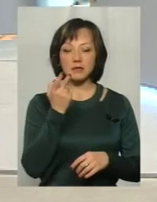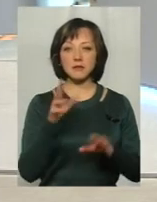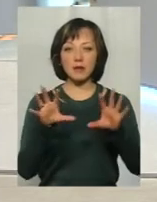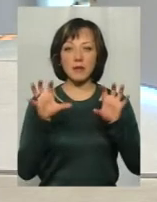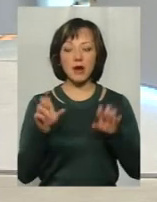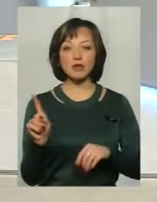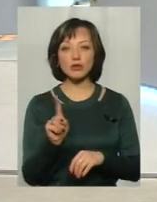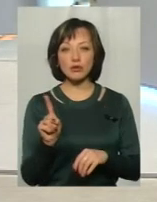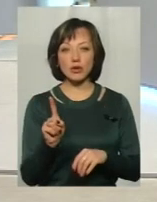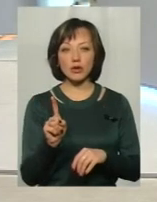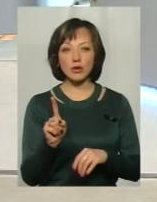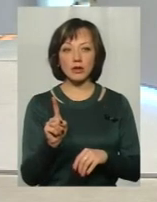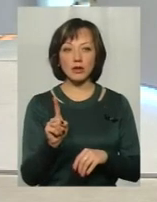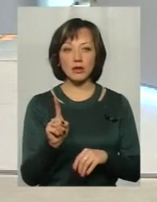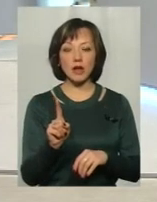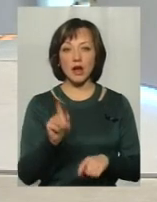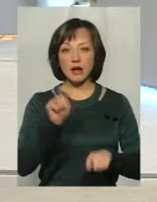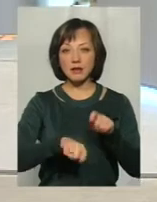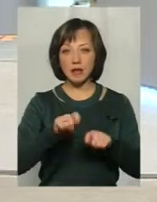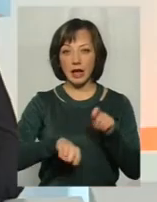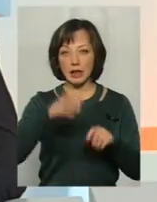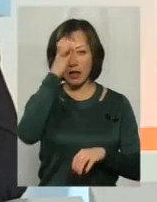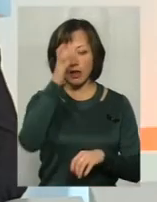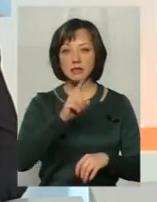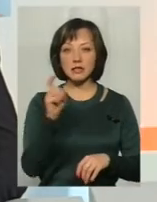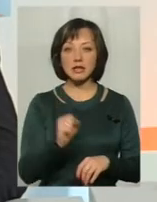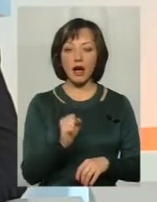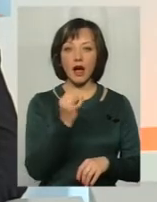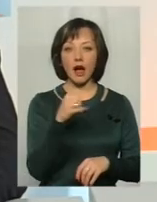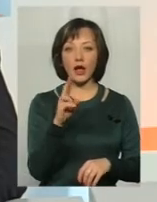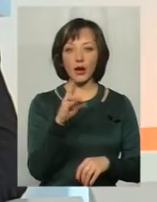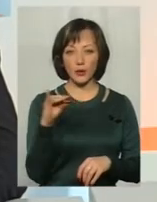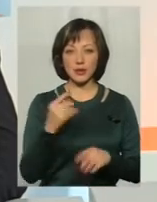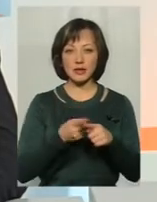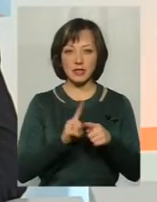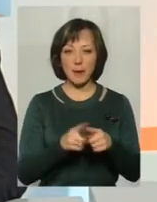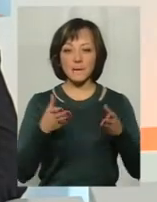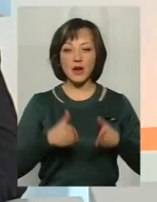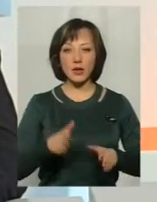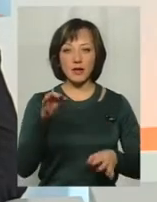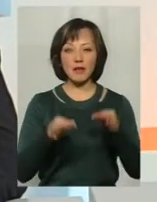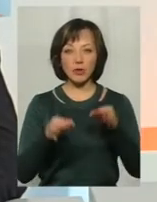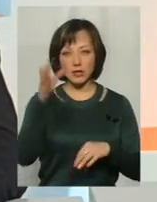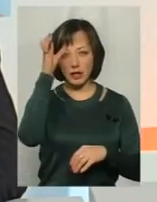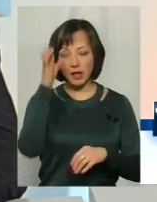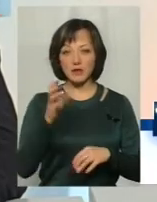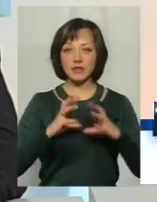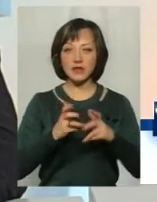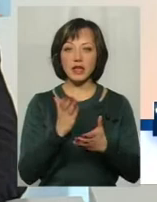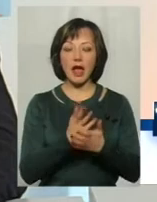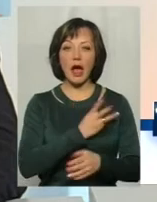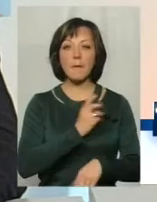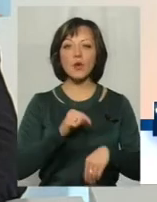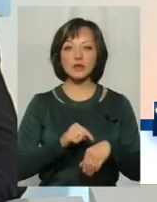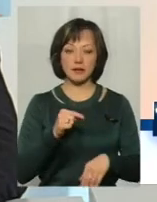діагностується інтелект – за IQ. Це природний вроджений інтелект. Останнім часом у світі почали говорити те, що є ще емоційний